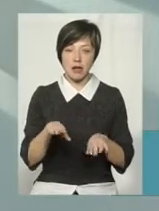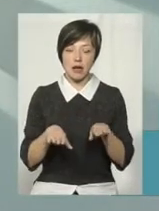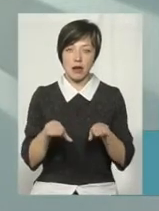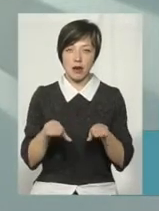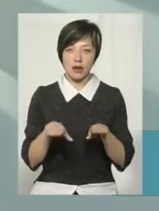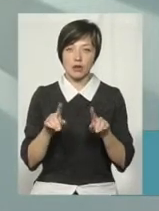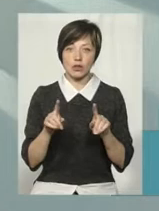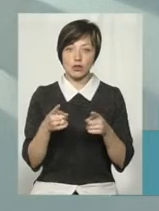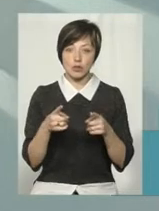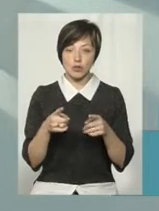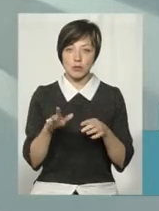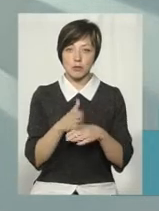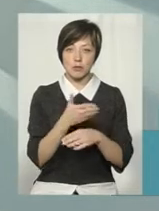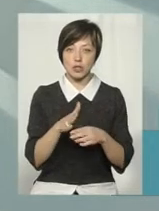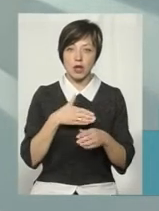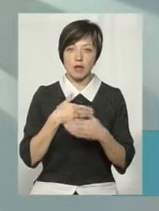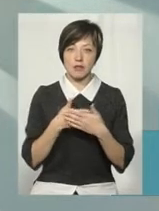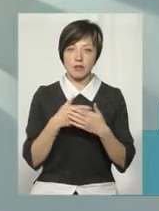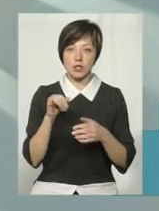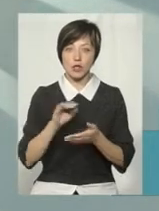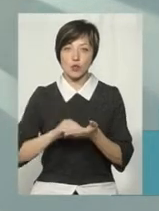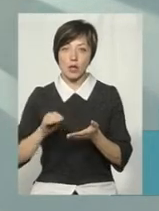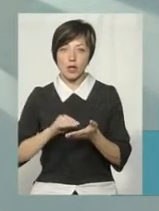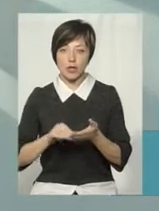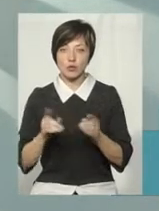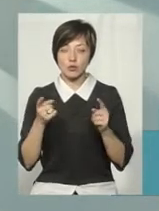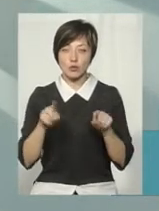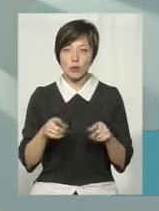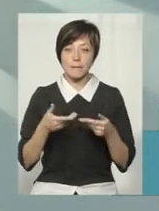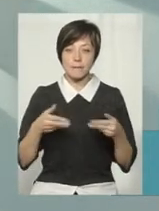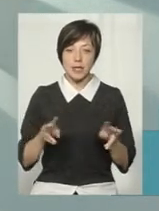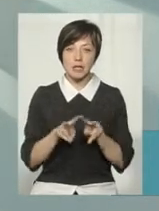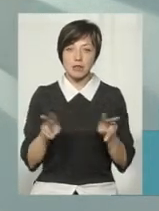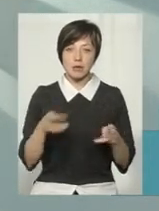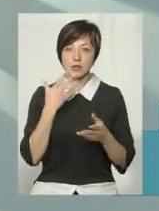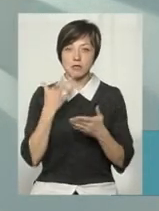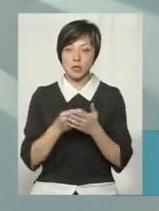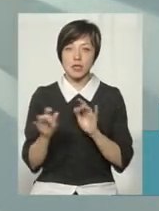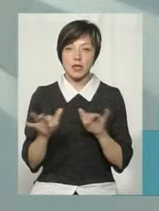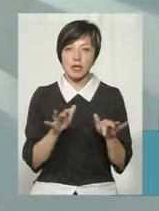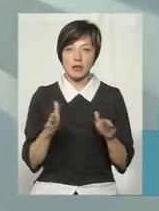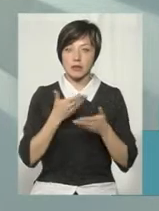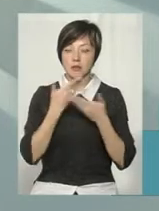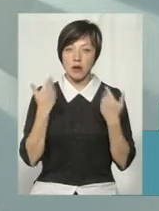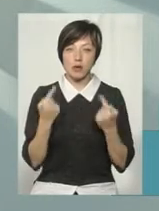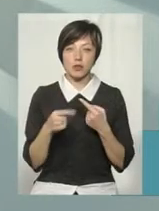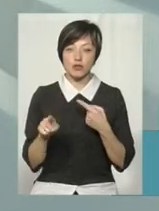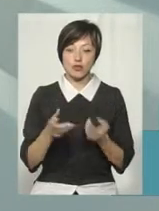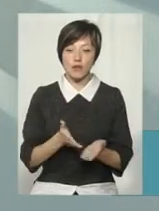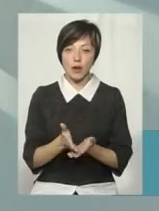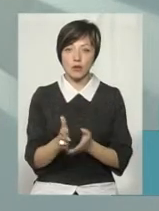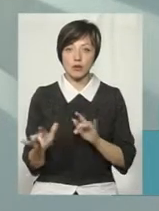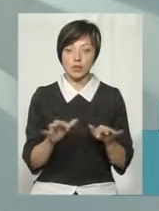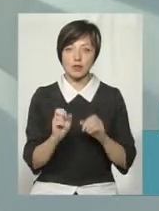дуже тонка між громадським активістом і журналістом. Тому що ми так само в своїй діяльності не маємо іншого варіанту